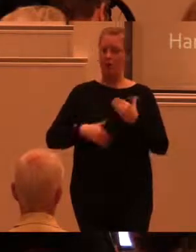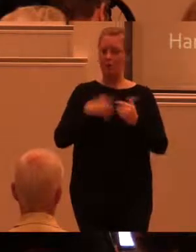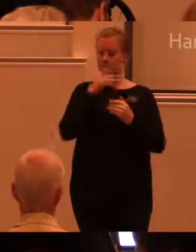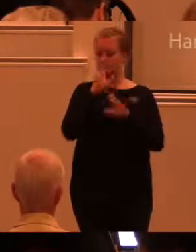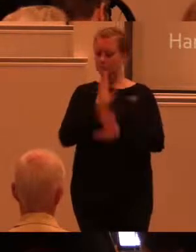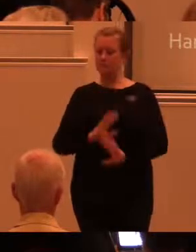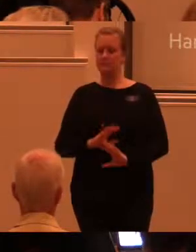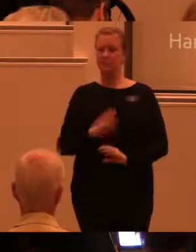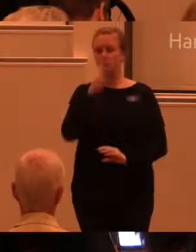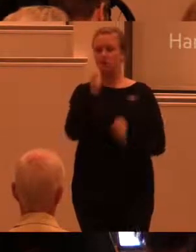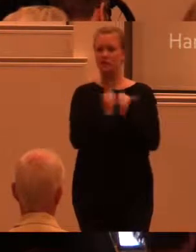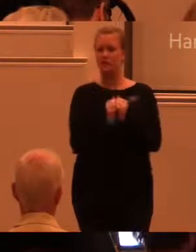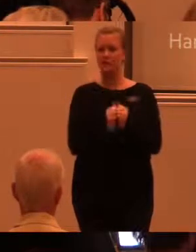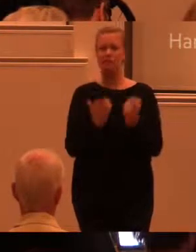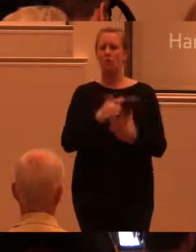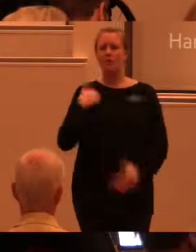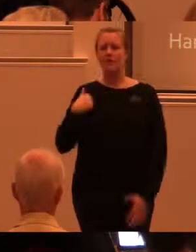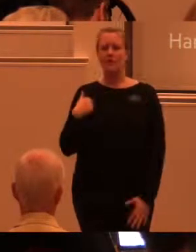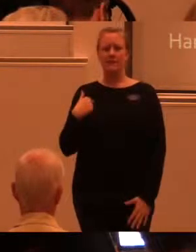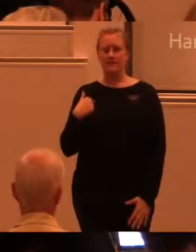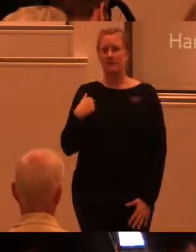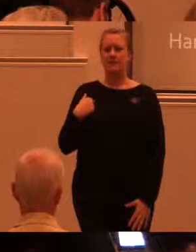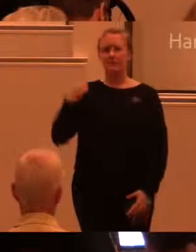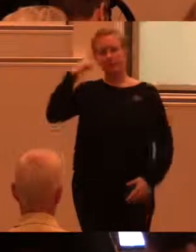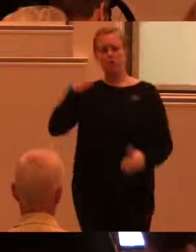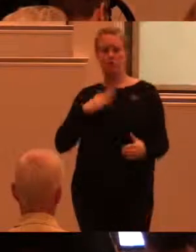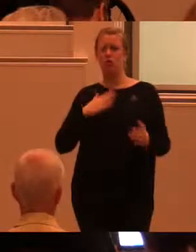vår tidsanda. Och då är det intressant ibland att titta bakåt i tiden.